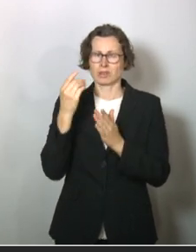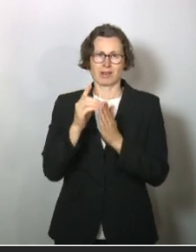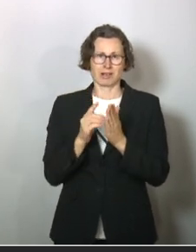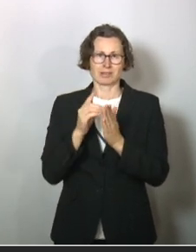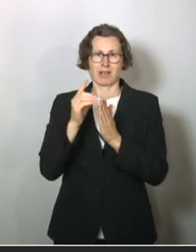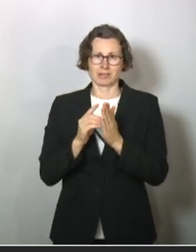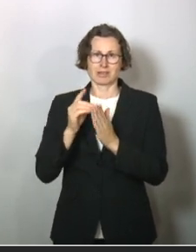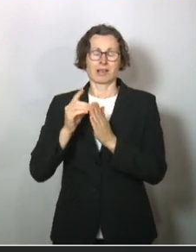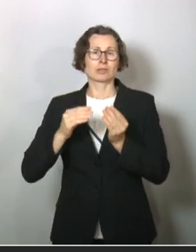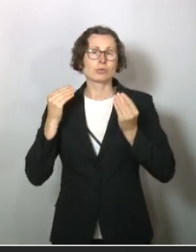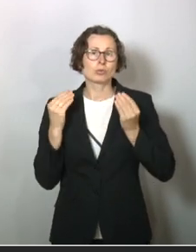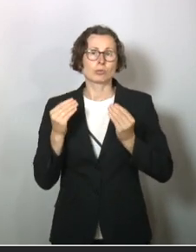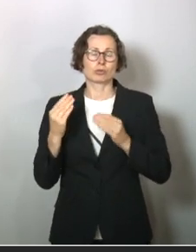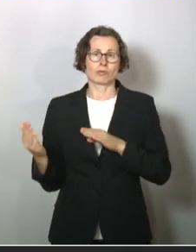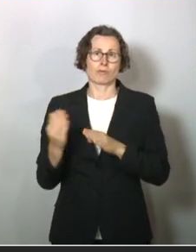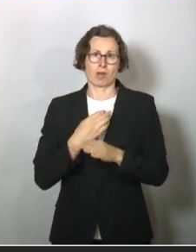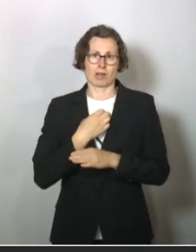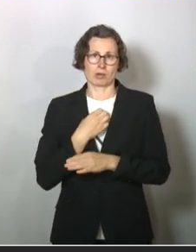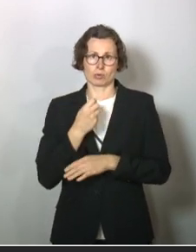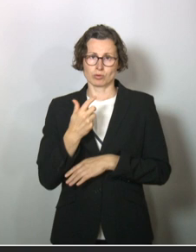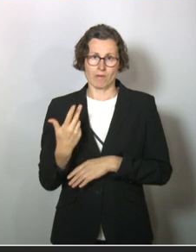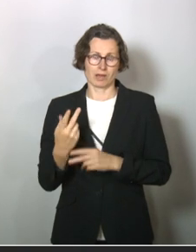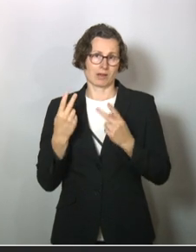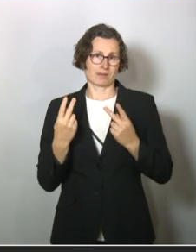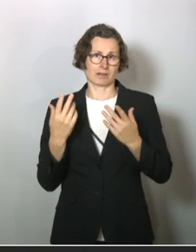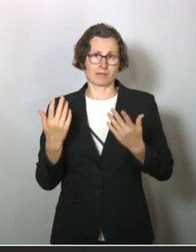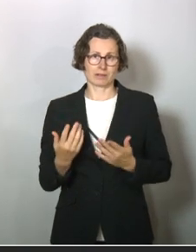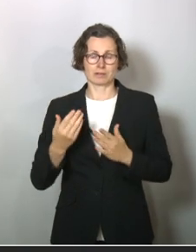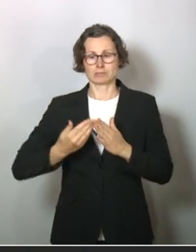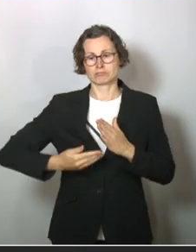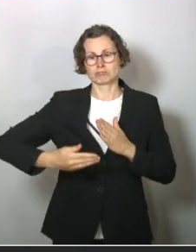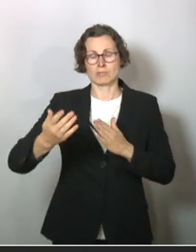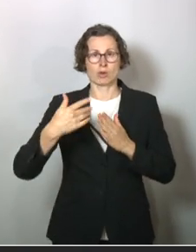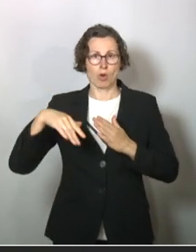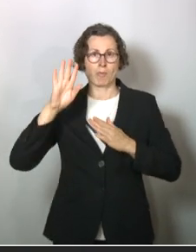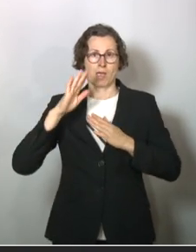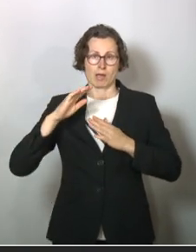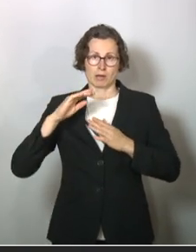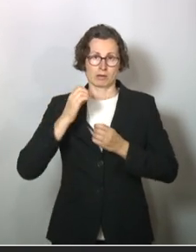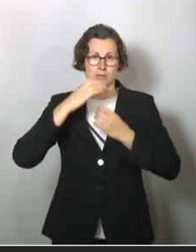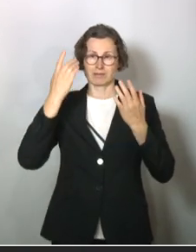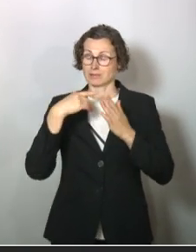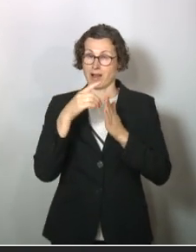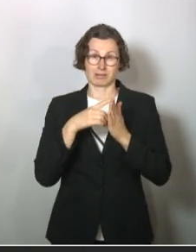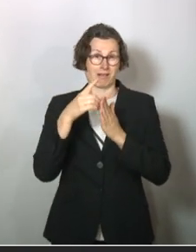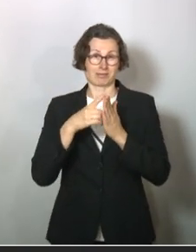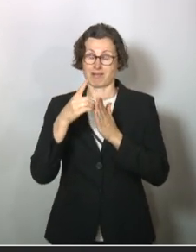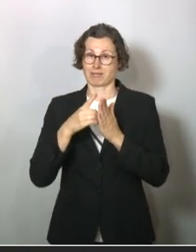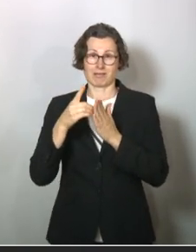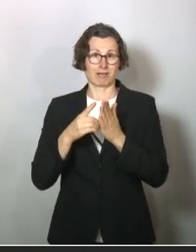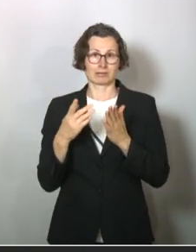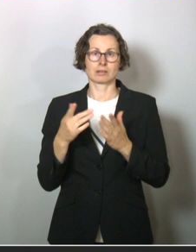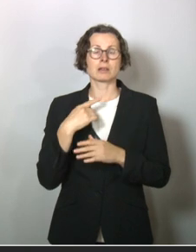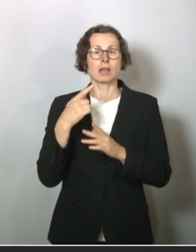alles charakteristisch ist für Vorerkrankungen, die hier relevant sind. Das wird sich in den nächsten Monaten aufhäufen zu einem riesen Datenbestand. Da